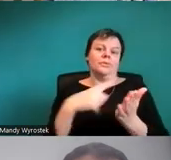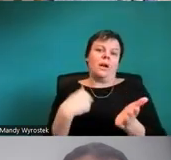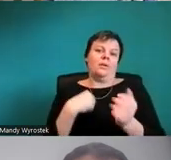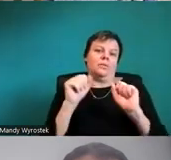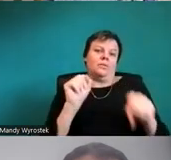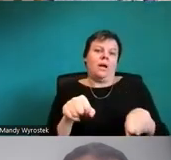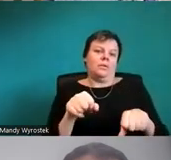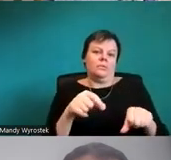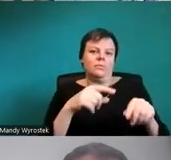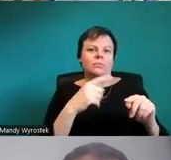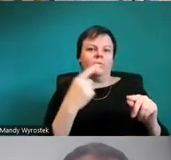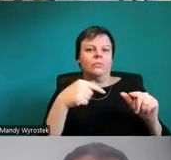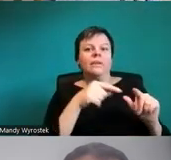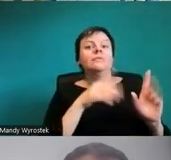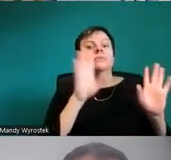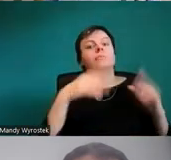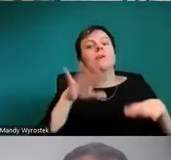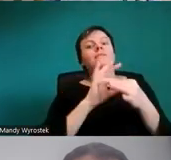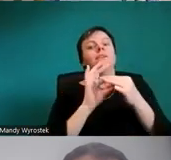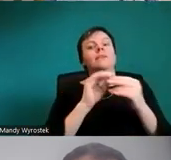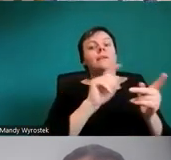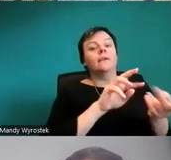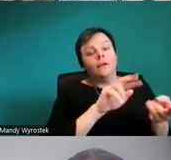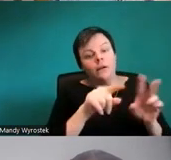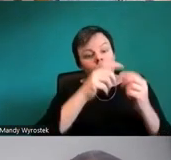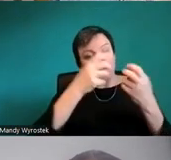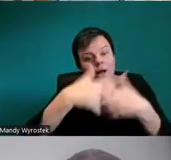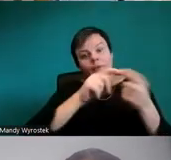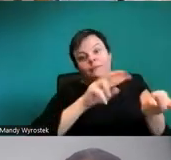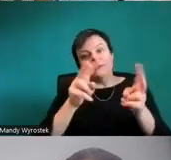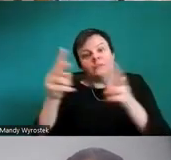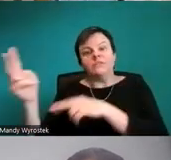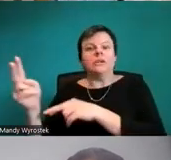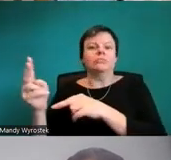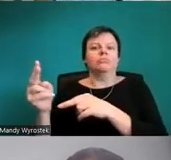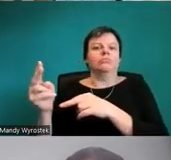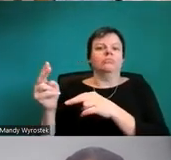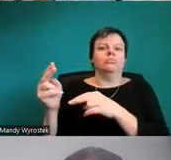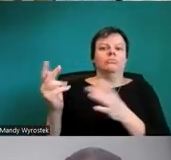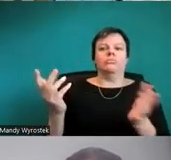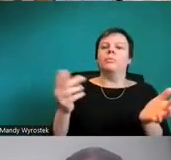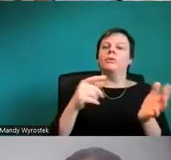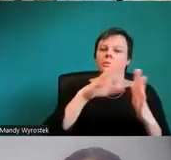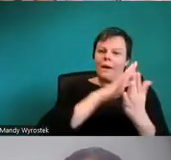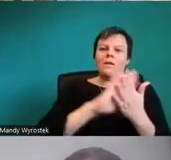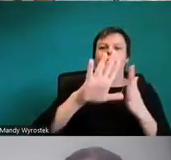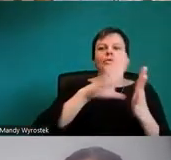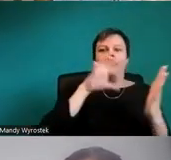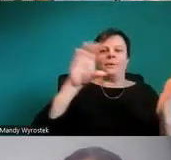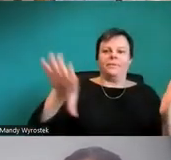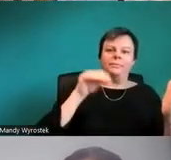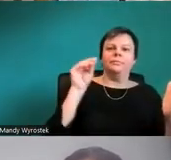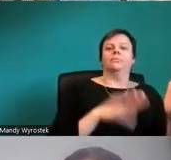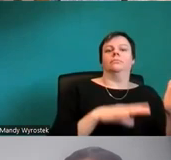hier rein kopieren und das ist dann im Prinzip das Organigramm, einfach eine verschachtende Liste. Ich muss natürlich darauf